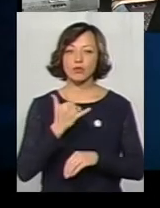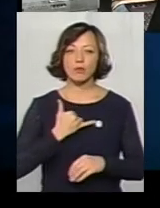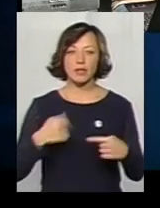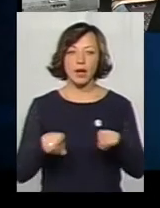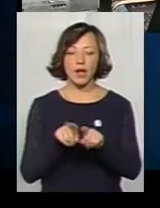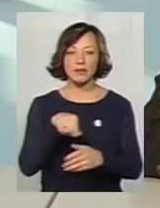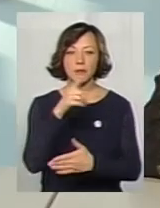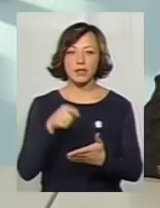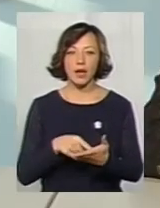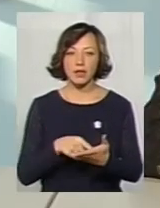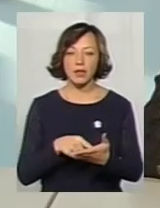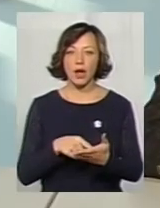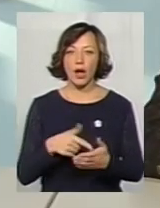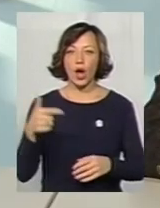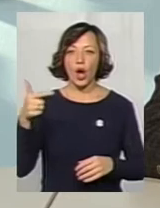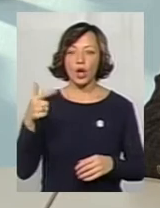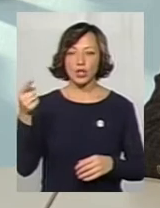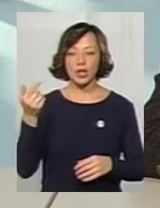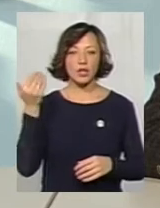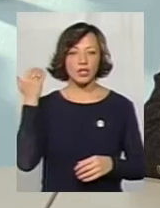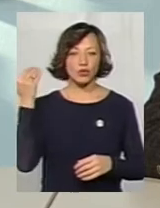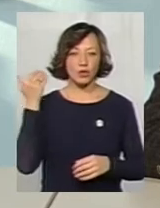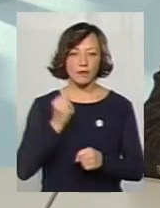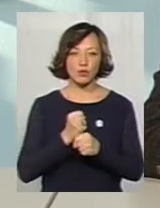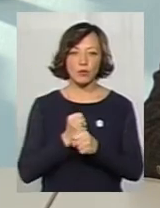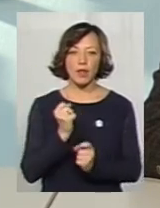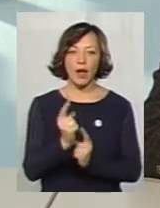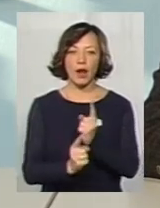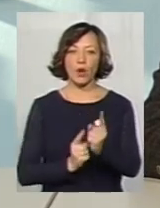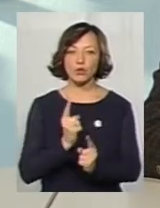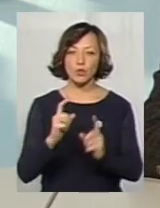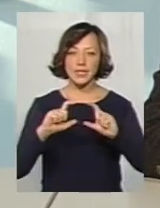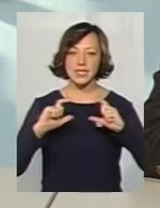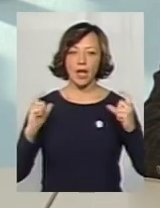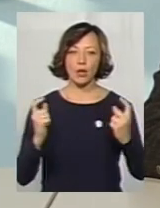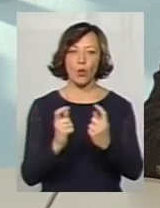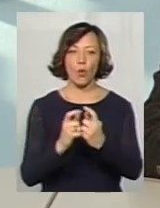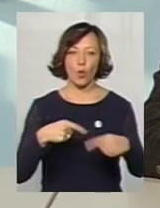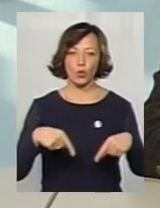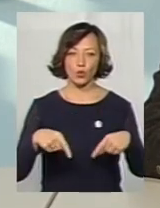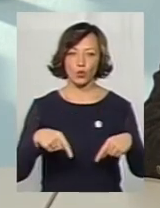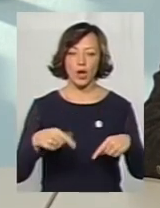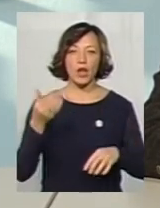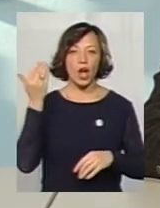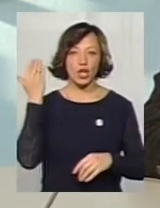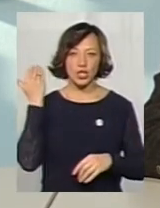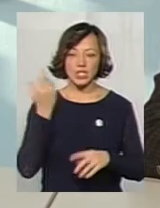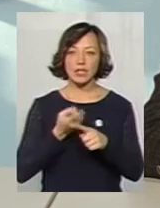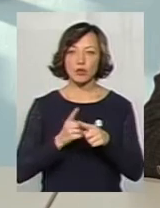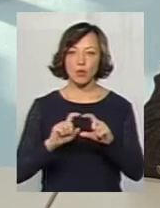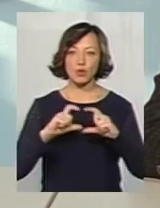запитання. На Гречанах щодавно не зробили конструкцію стадіону. Раніше на цьому